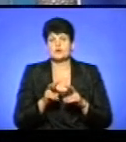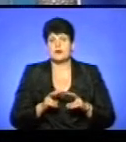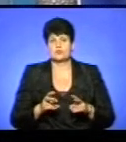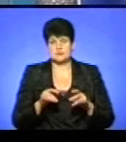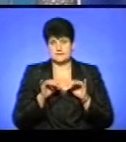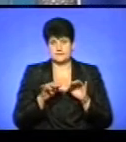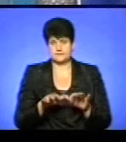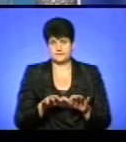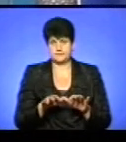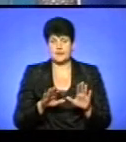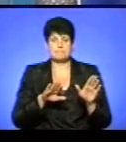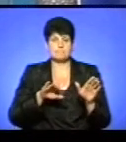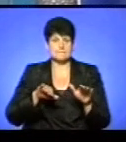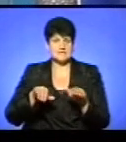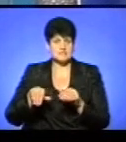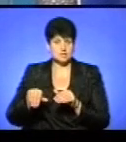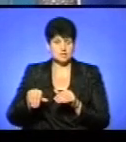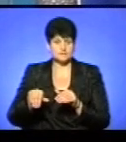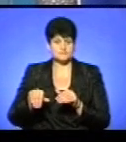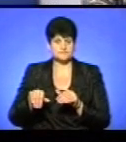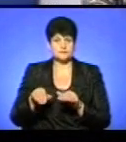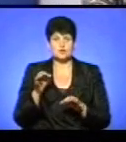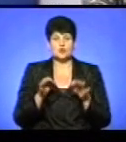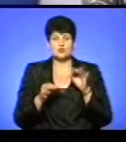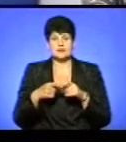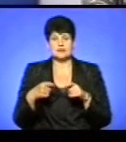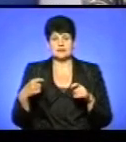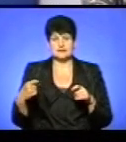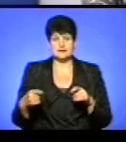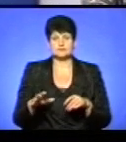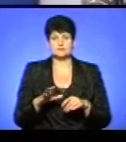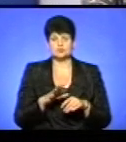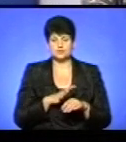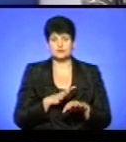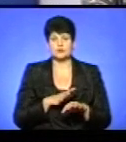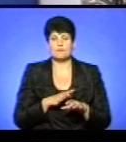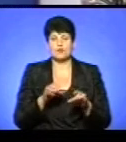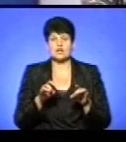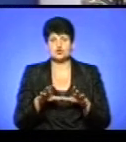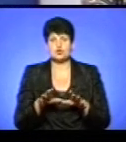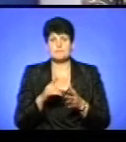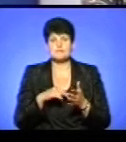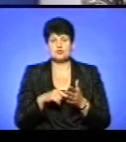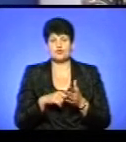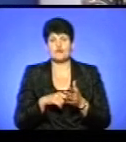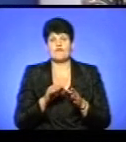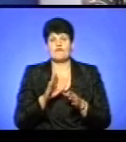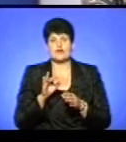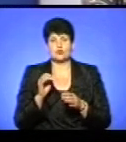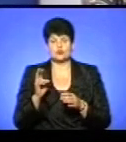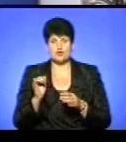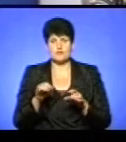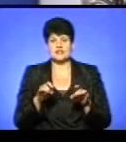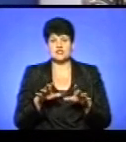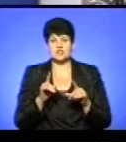Пізніше, тобто судова тяганина тривала по рішенню в міськвиконкому, вже рішенням